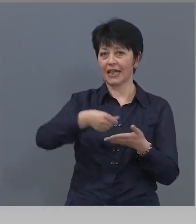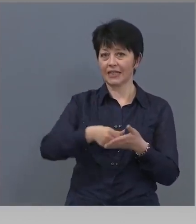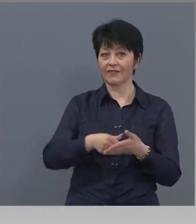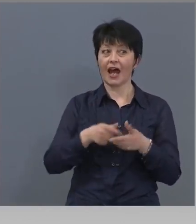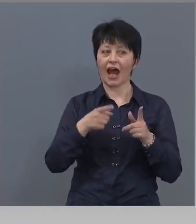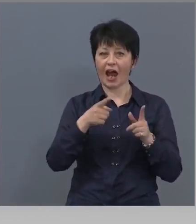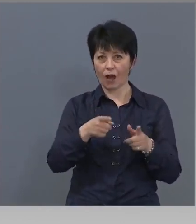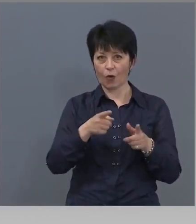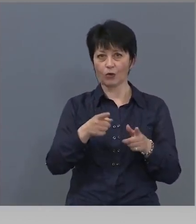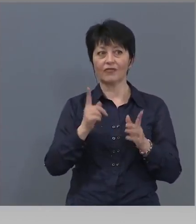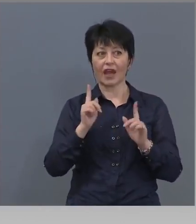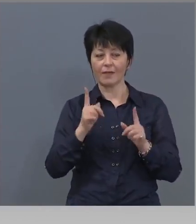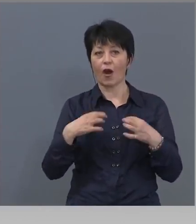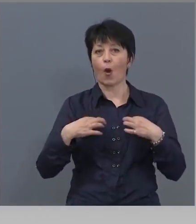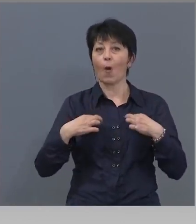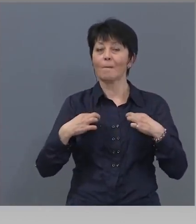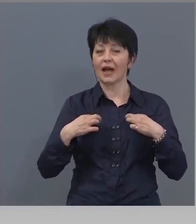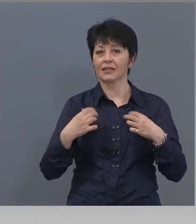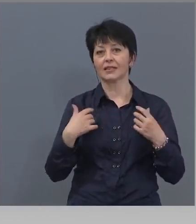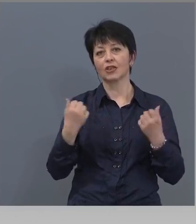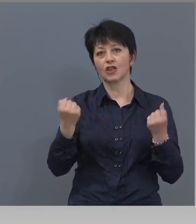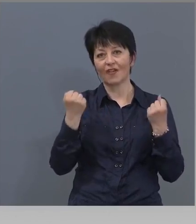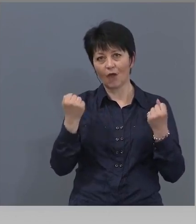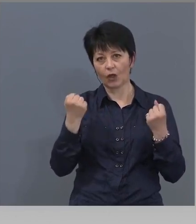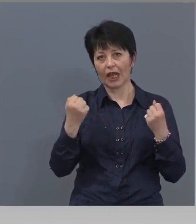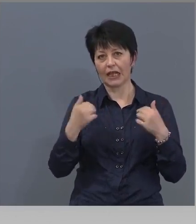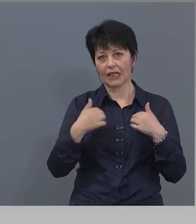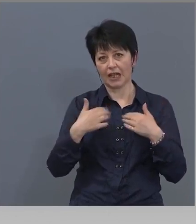коства животите на нашите близки и роднини?